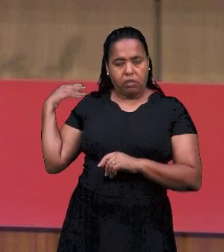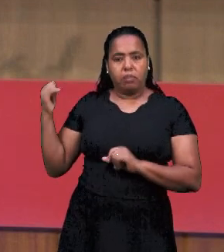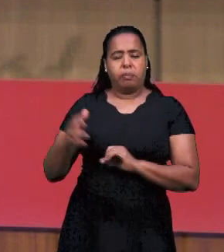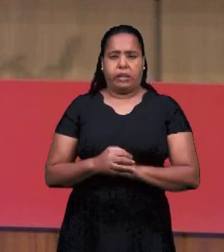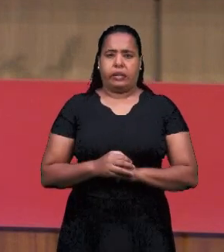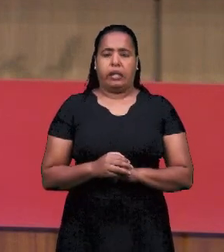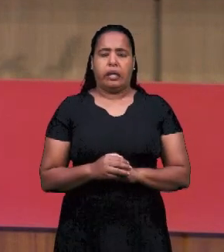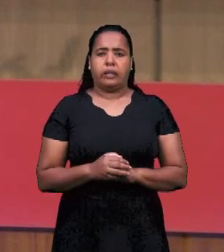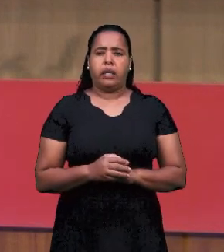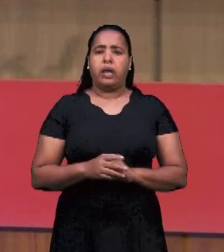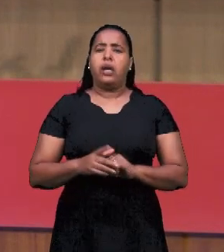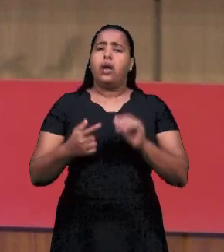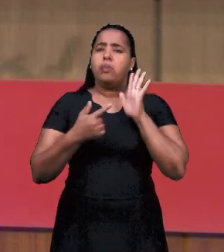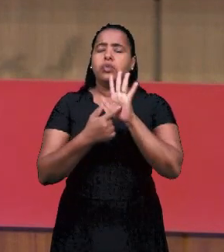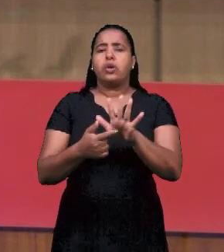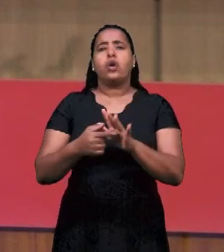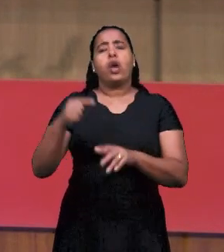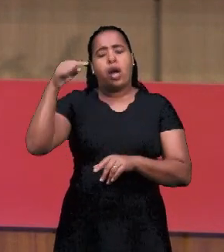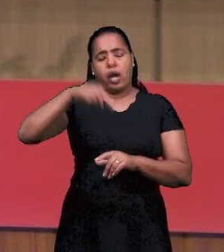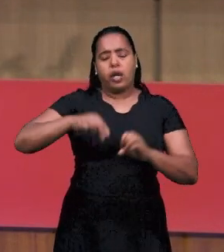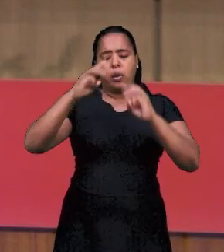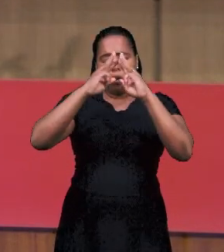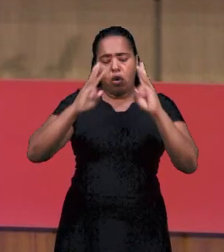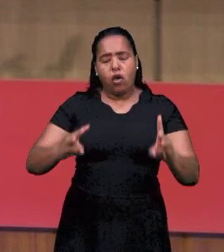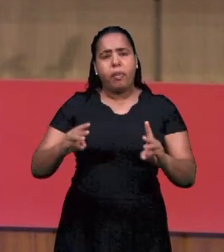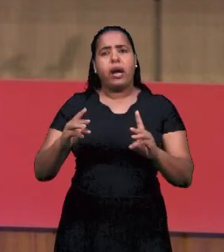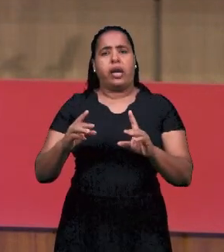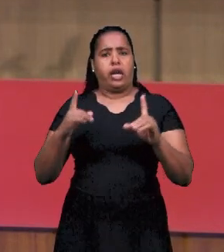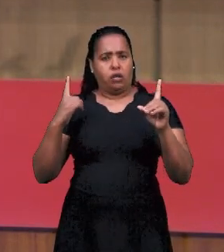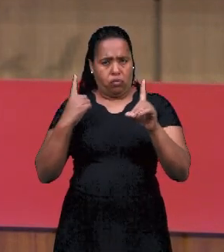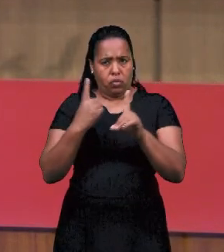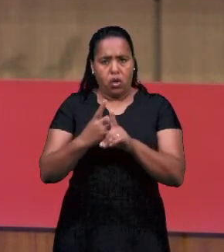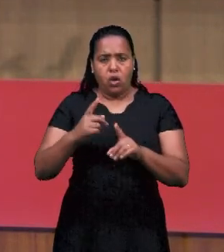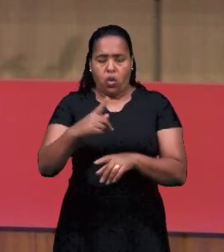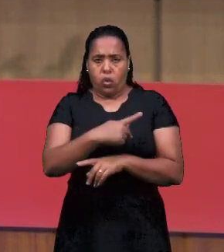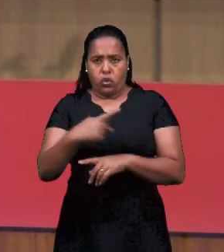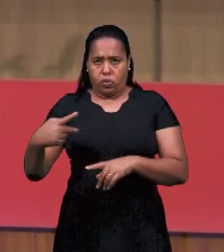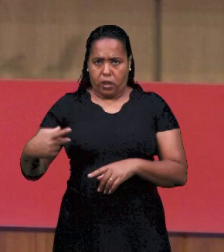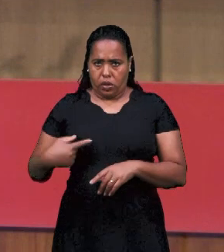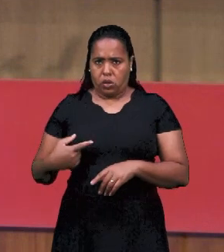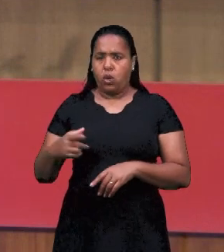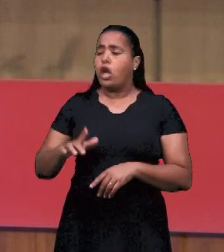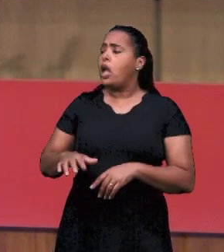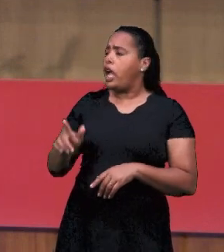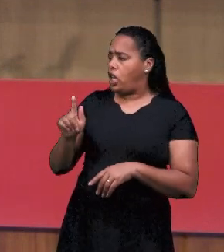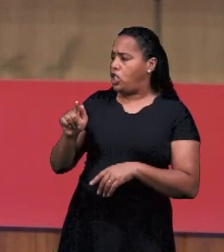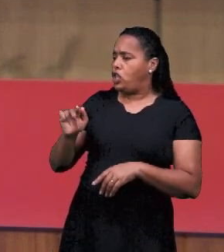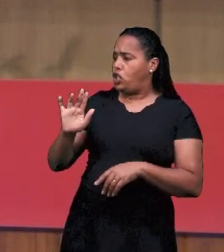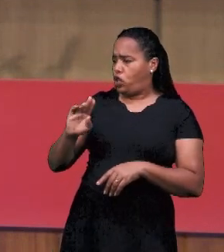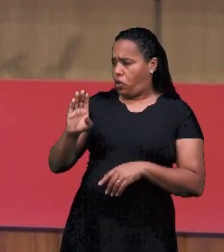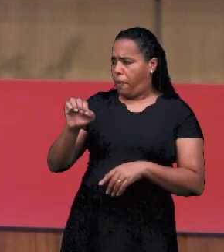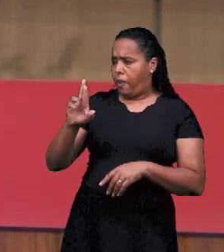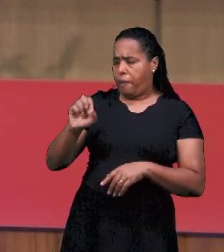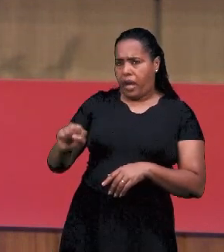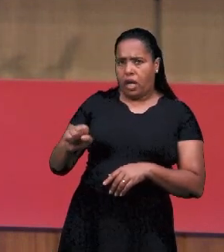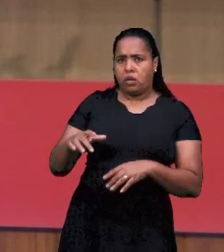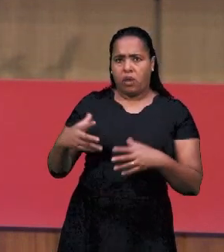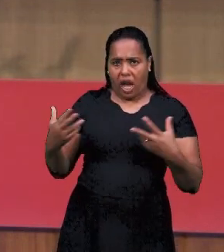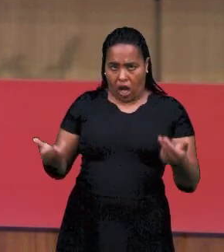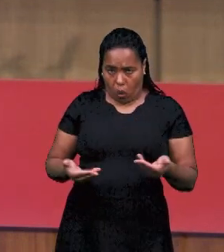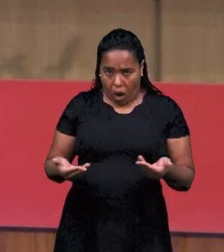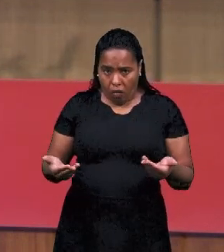На последнее собрание я сказал. Я здесь был на Манаиме. И пастора, которые